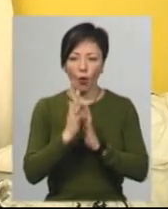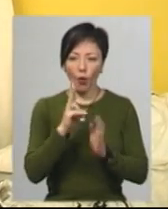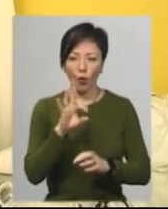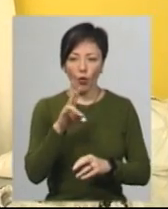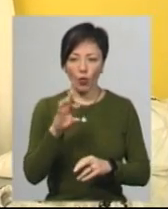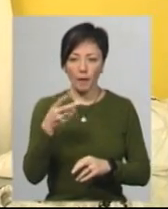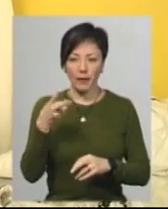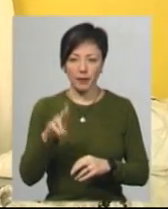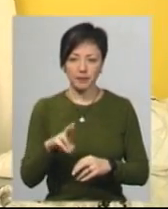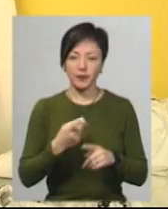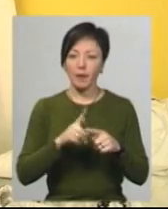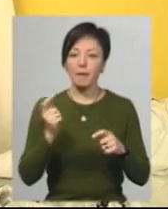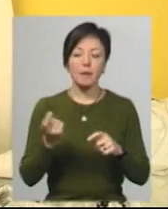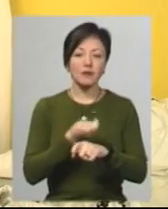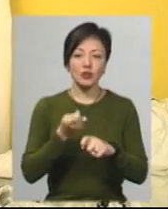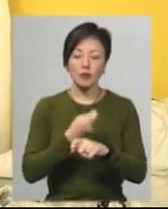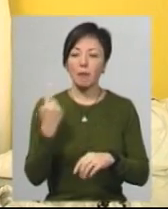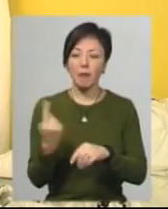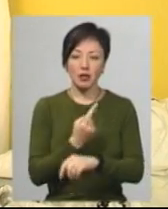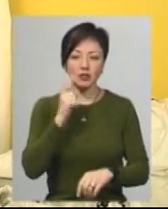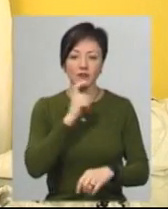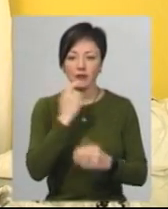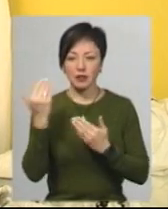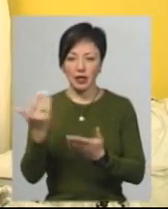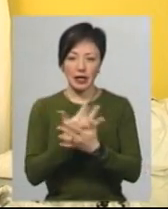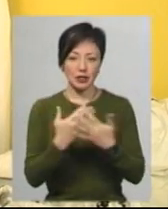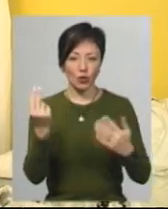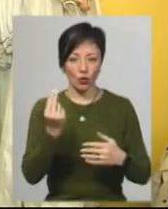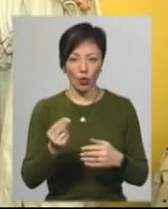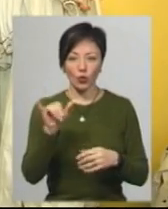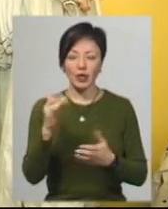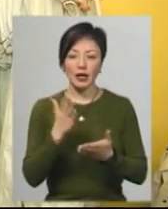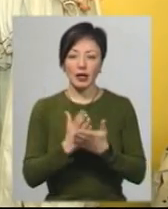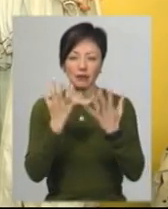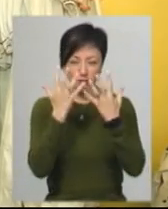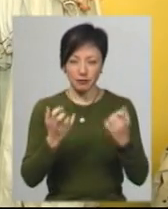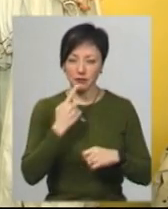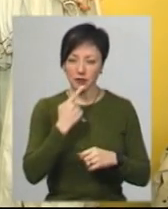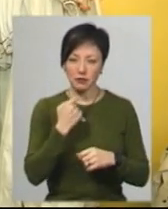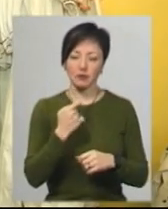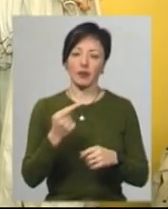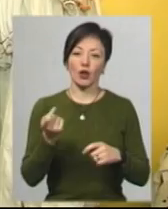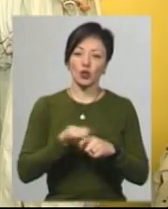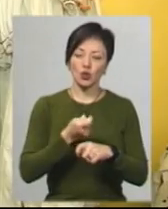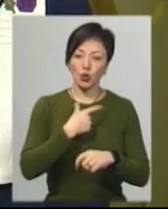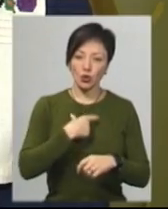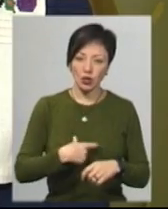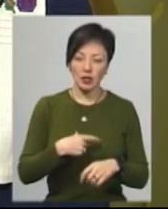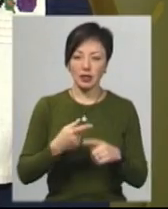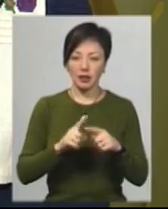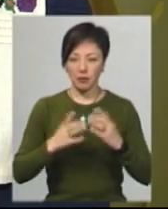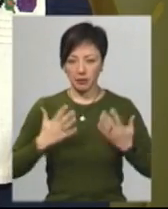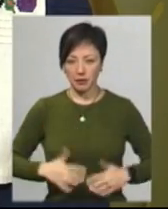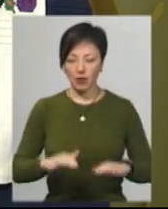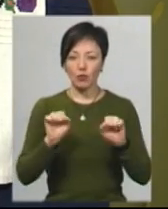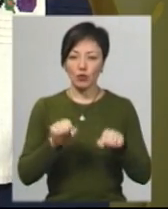сорочки в її колекції були звільничені. Мені дуже подобається, що в них є різнокольори, в ще є бордо. В колекції сорочки вишиті гладдію і хрестиком. За чим, каже